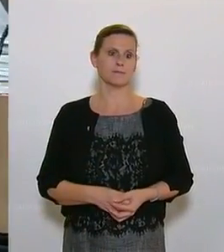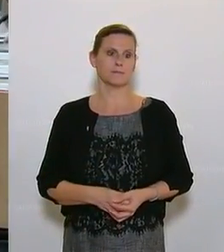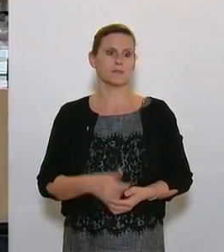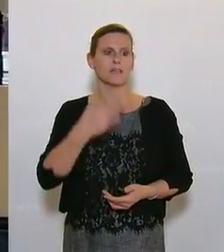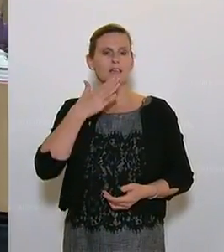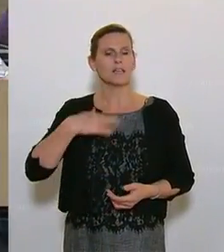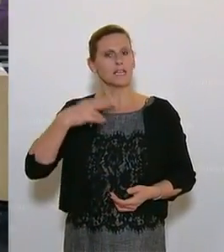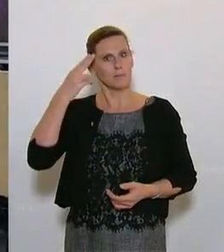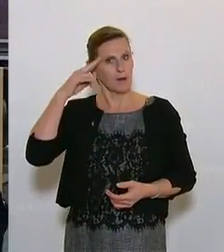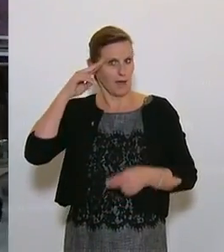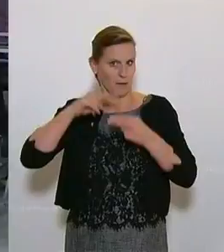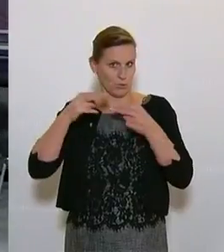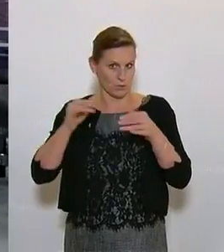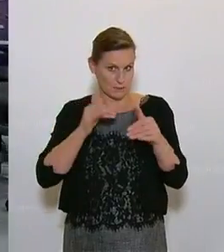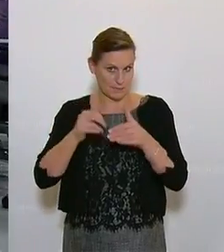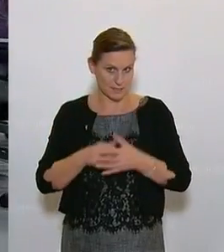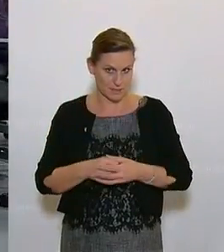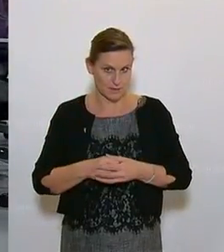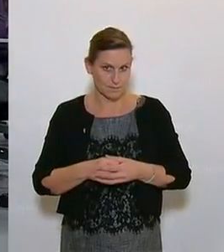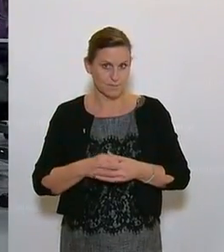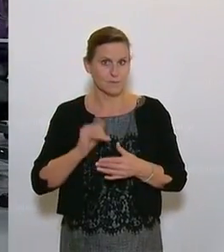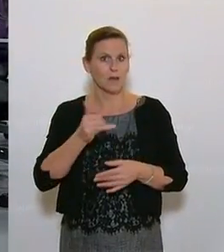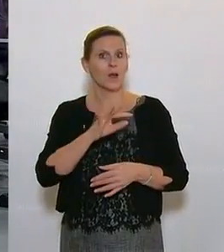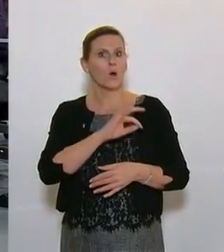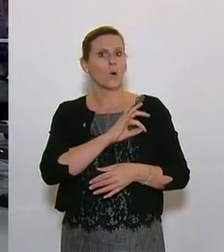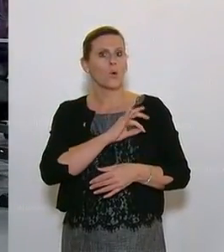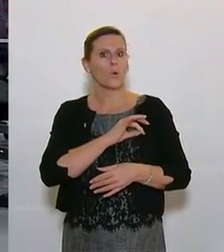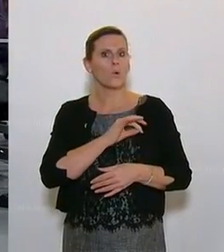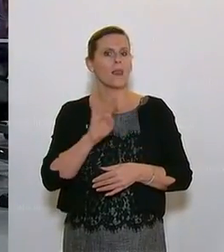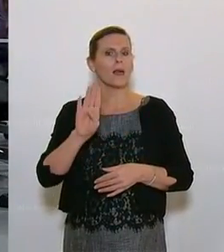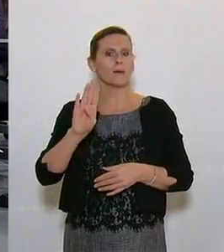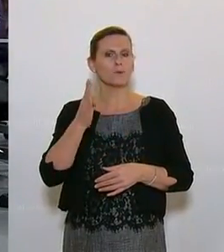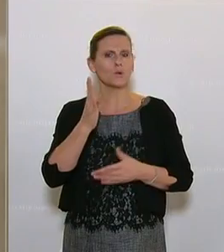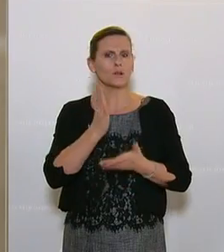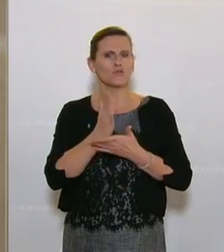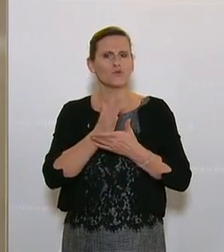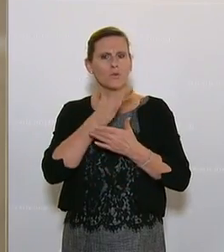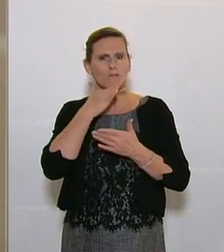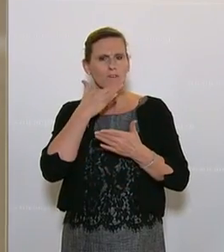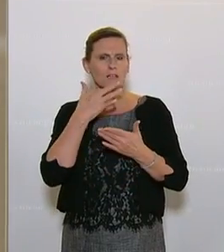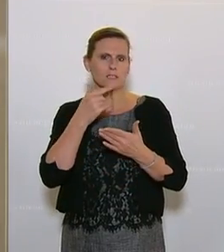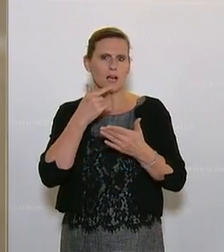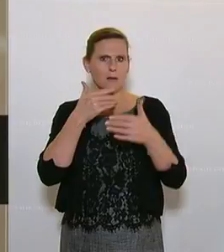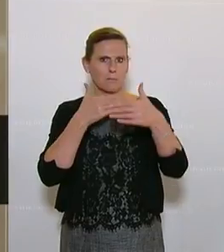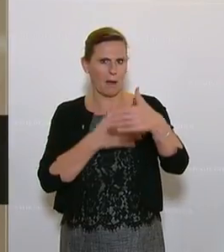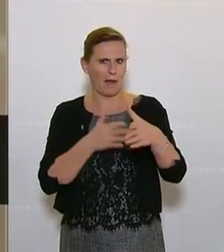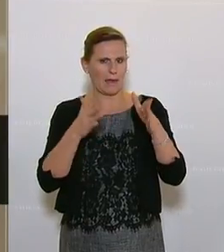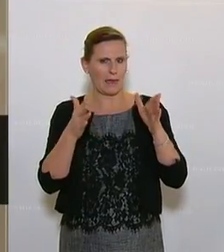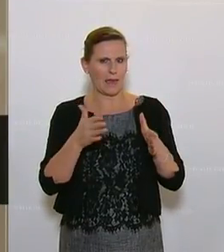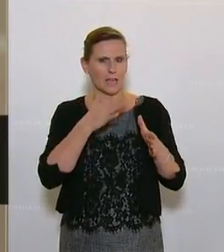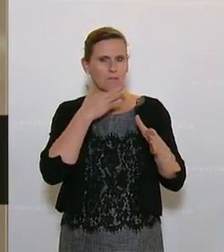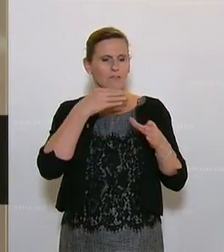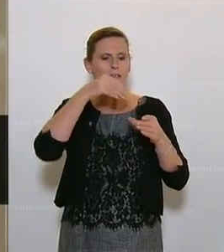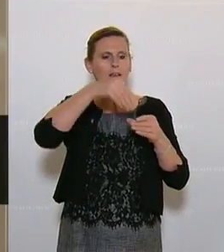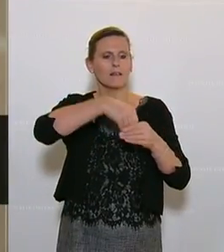Lieber Herr Bundesminister, der Kollege Brückel hat das ein vollgepacktes Paket genannt. Das ist völlig richtig. Da